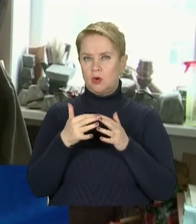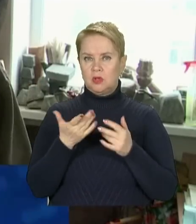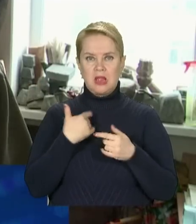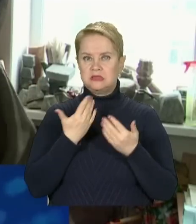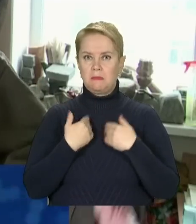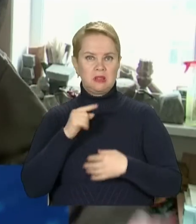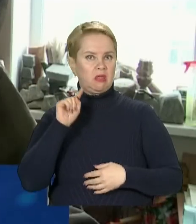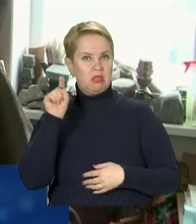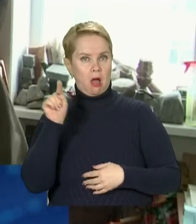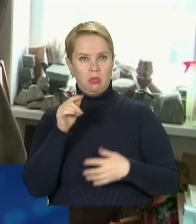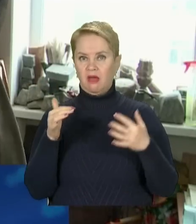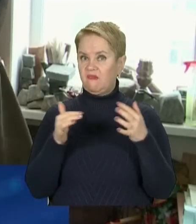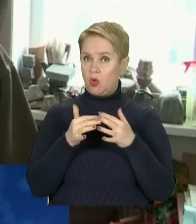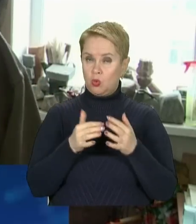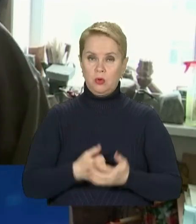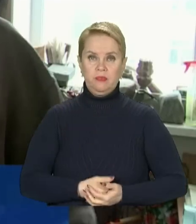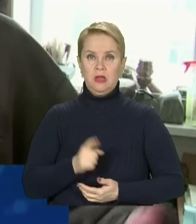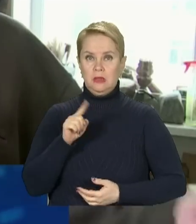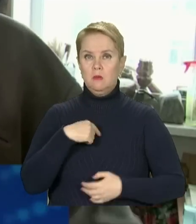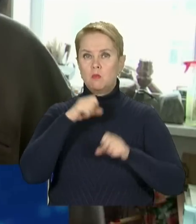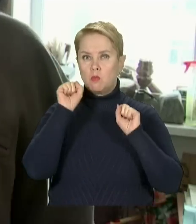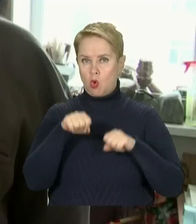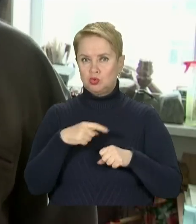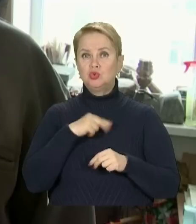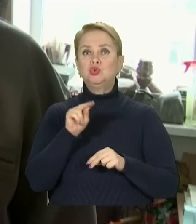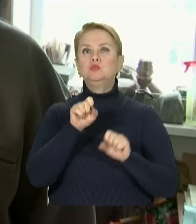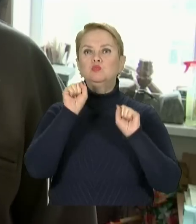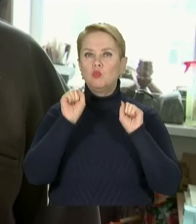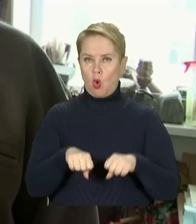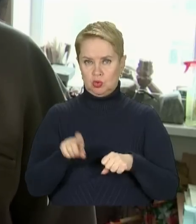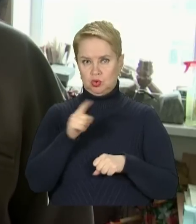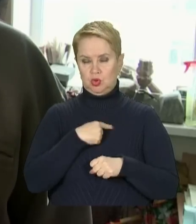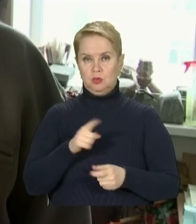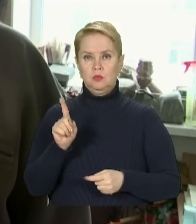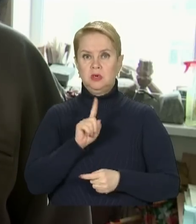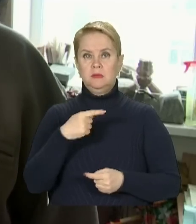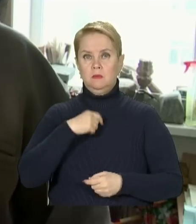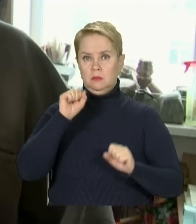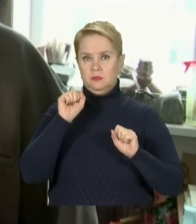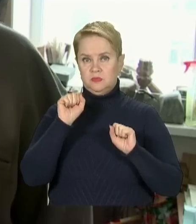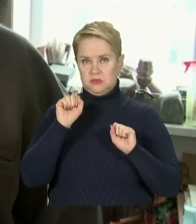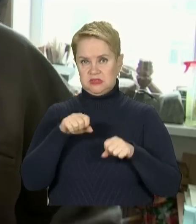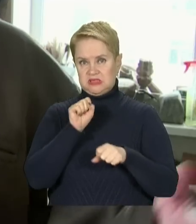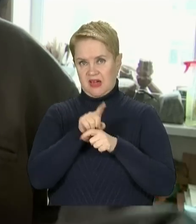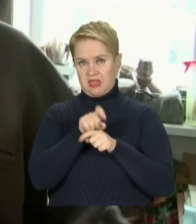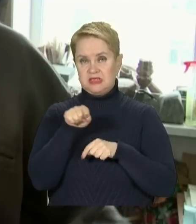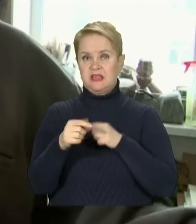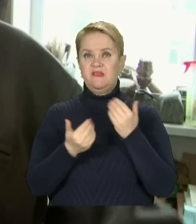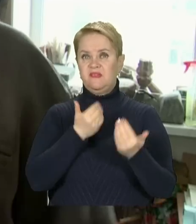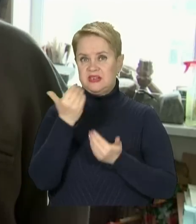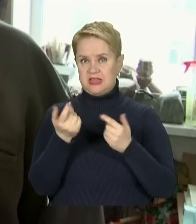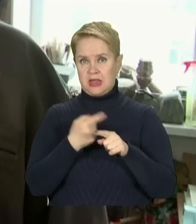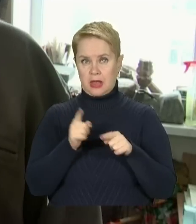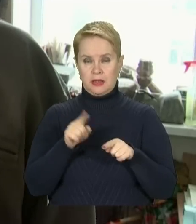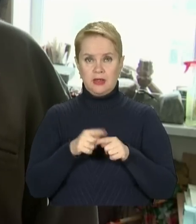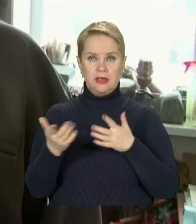ми не там, не воюємо, то тим, чи можемо, то це теж одна із завдань цієї виставки –